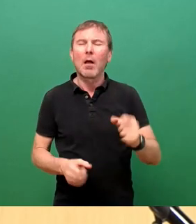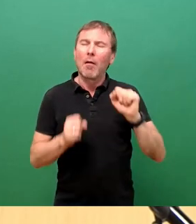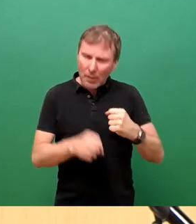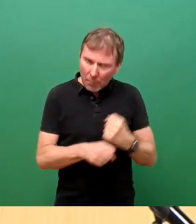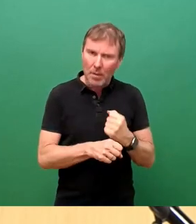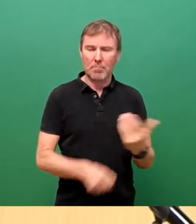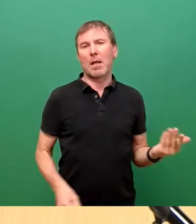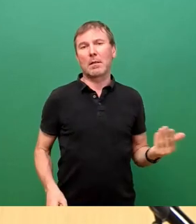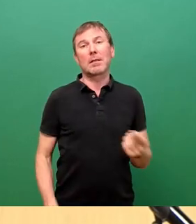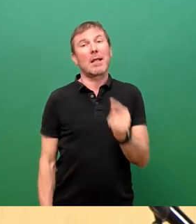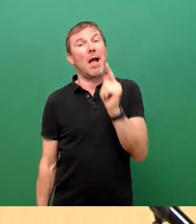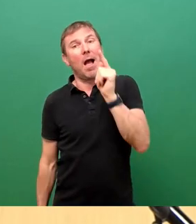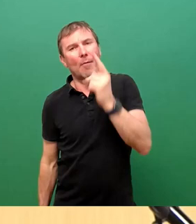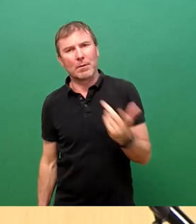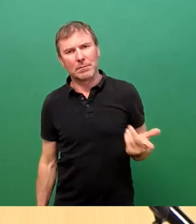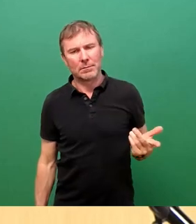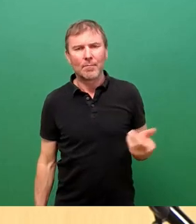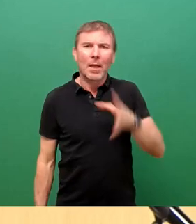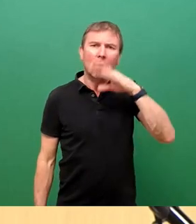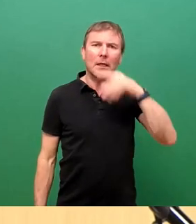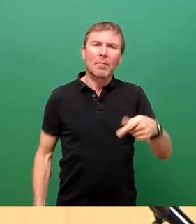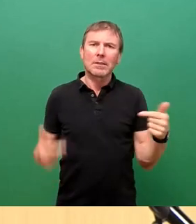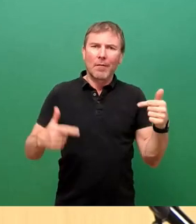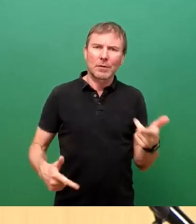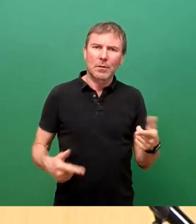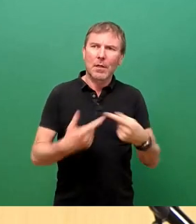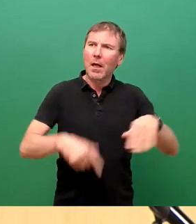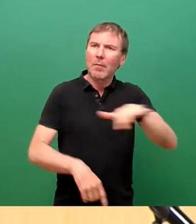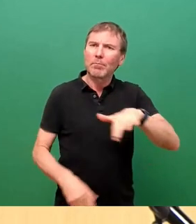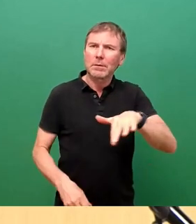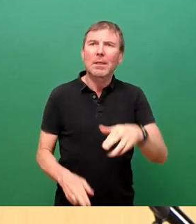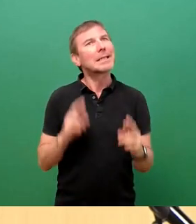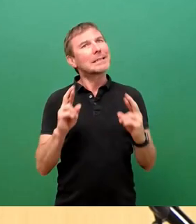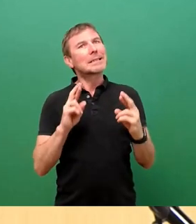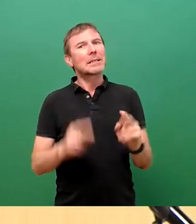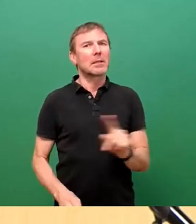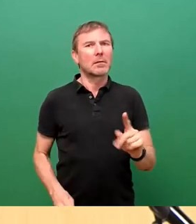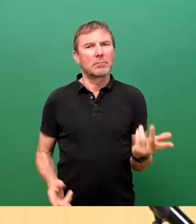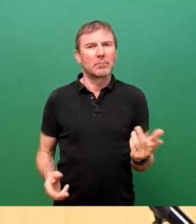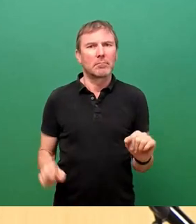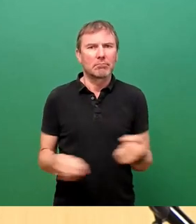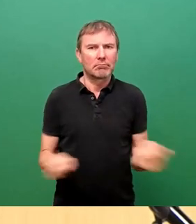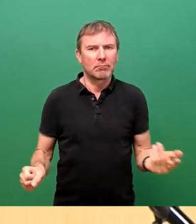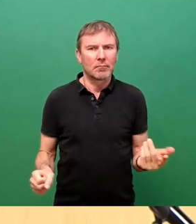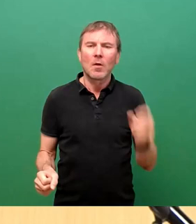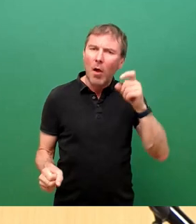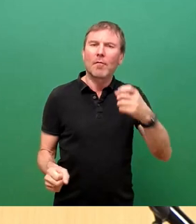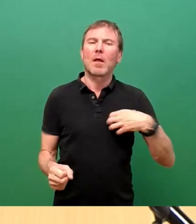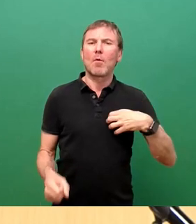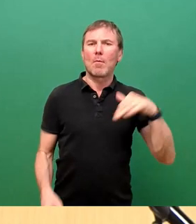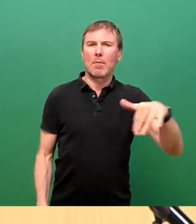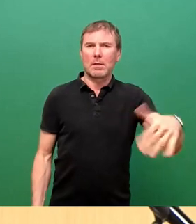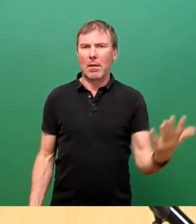aber die Trinkwasserversorgung dort im Bezirk keineswegs havariefrei zugesichert werden kann. Wir müssen also